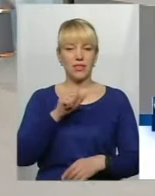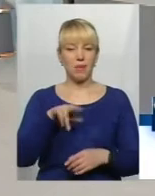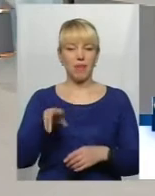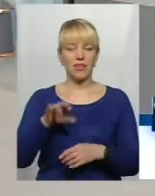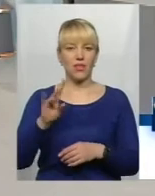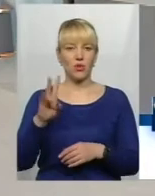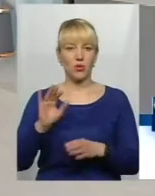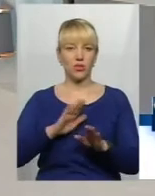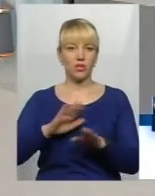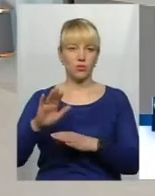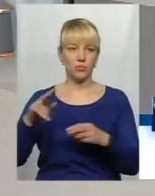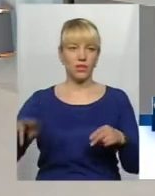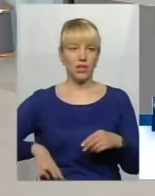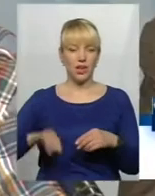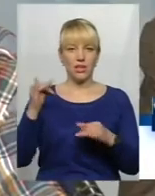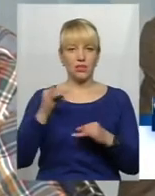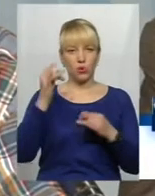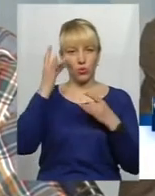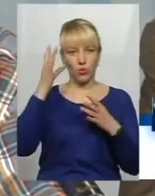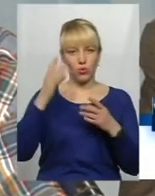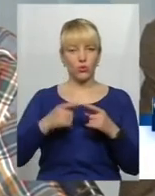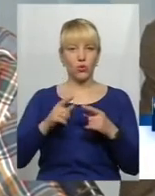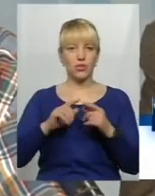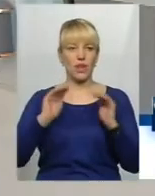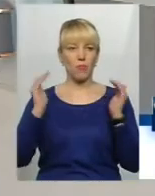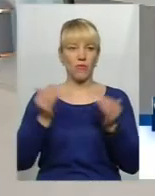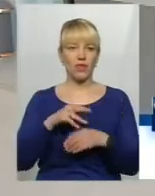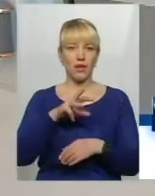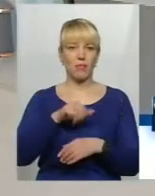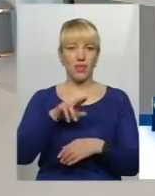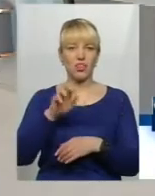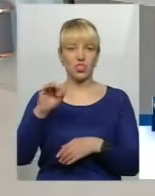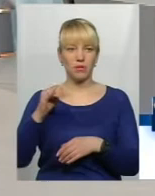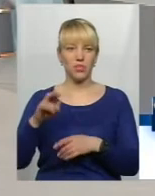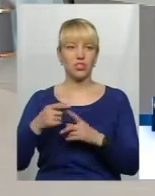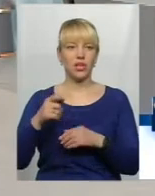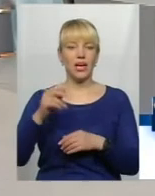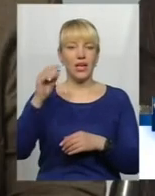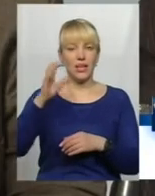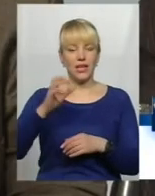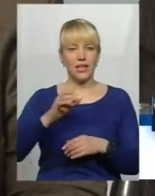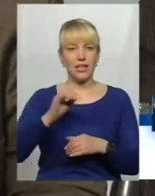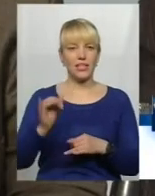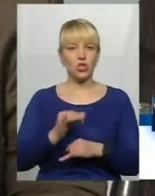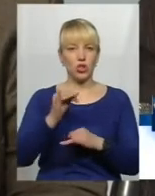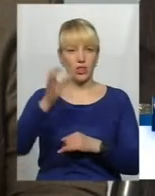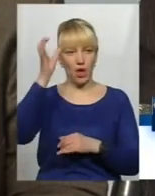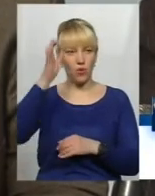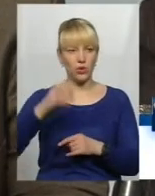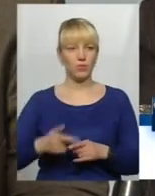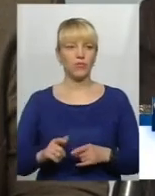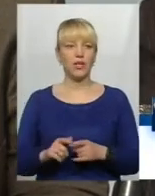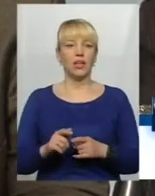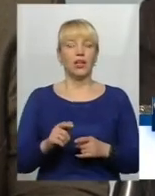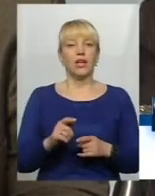заступник директора історика культурного заповідника Міжибіш та Юрій Земський, доктор історичних наук. Отож, запропоновані зміни, суттєво